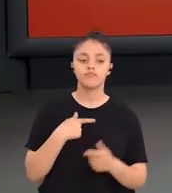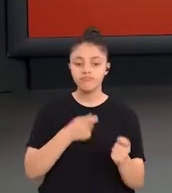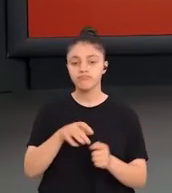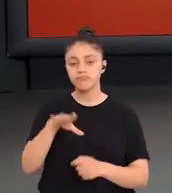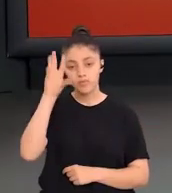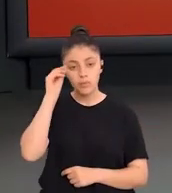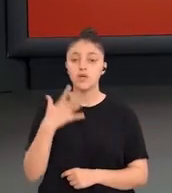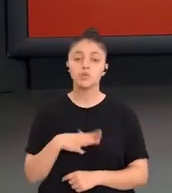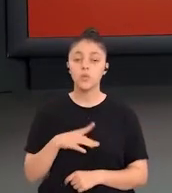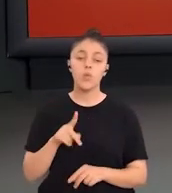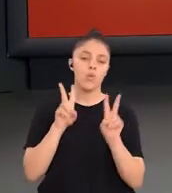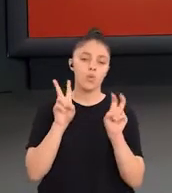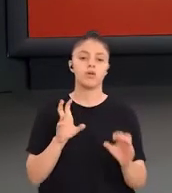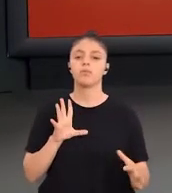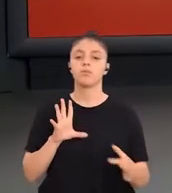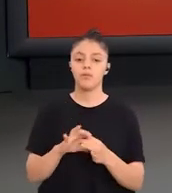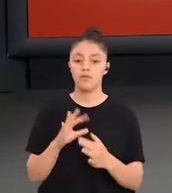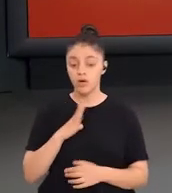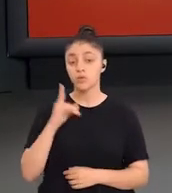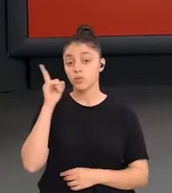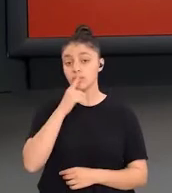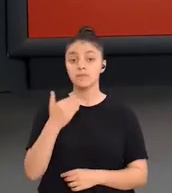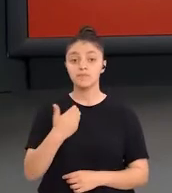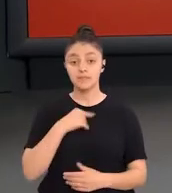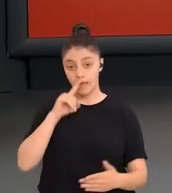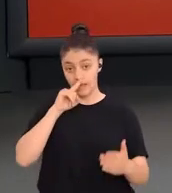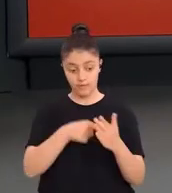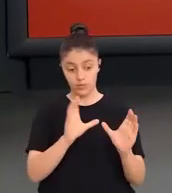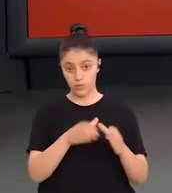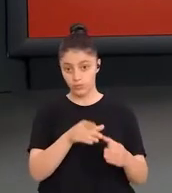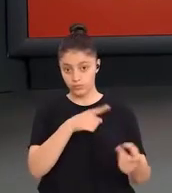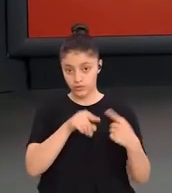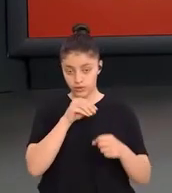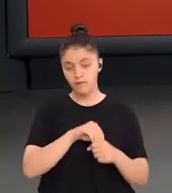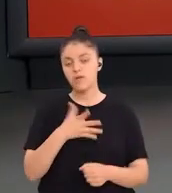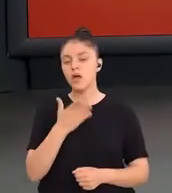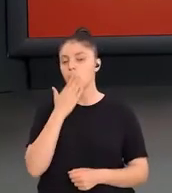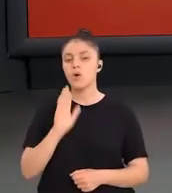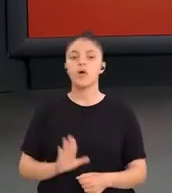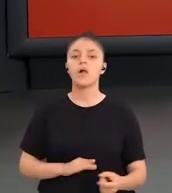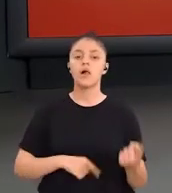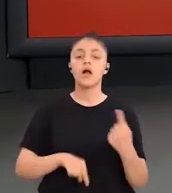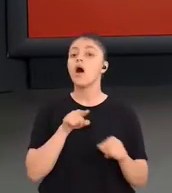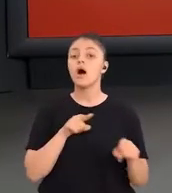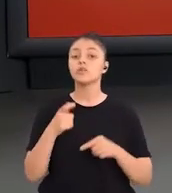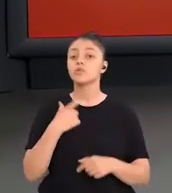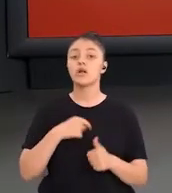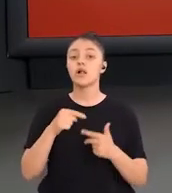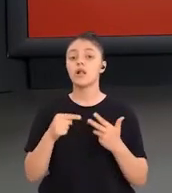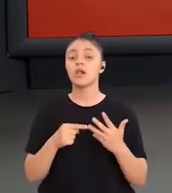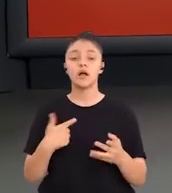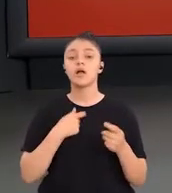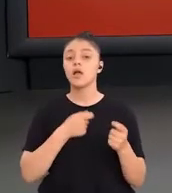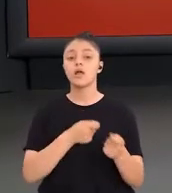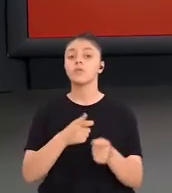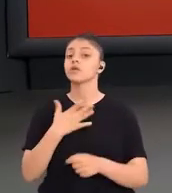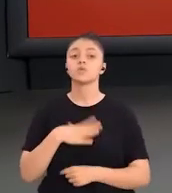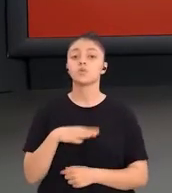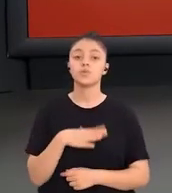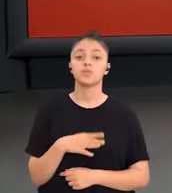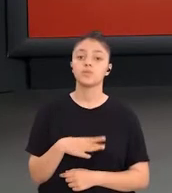kazandırılmasıyla ilişkilidir. Dolayısıyla biz hedef kitlemize ya da öğrencilerimize hangi özellikleri